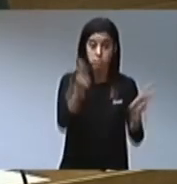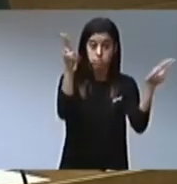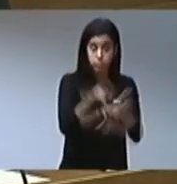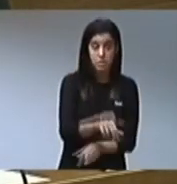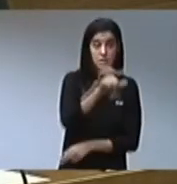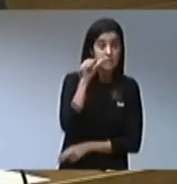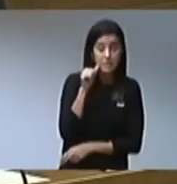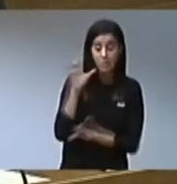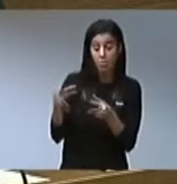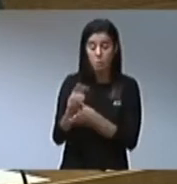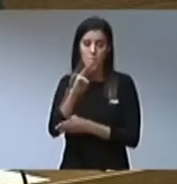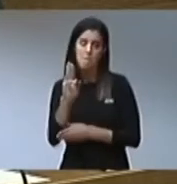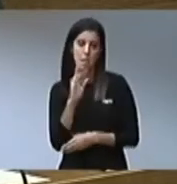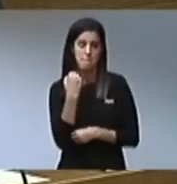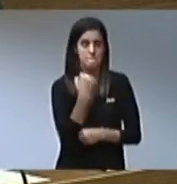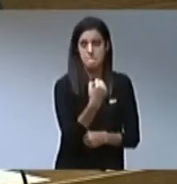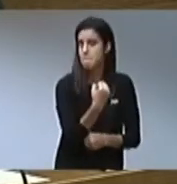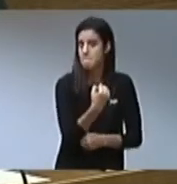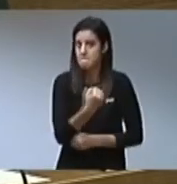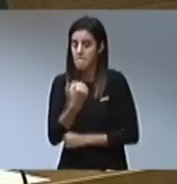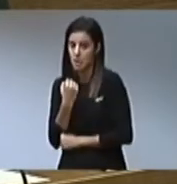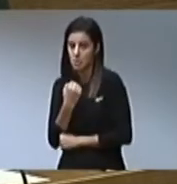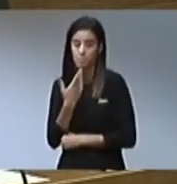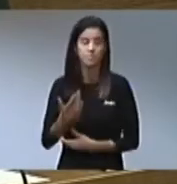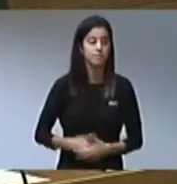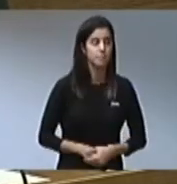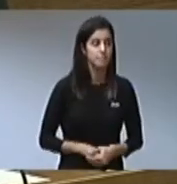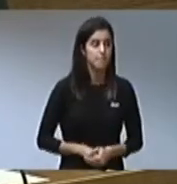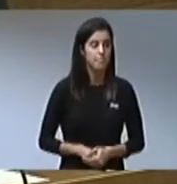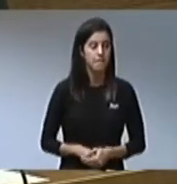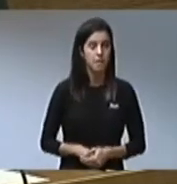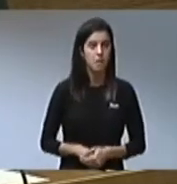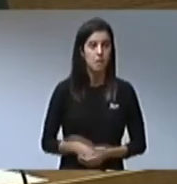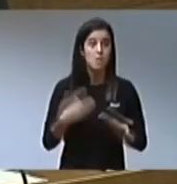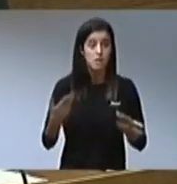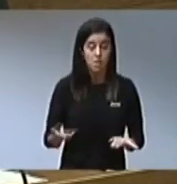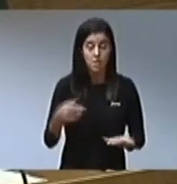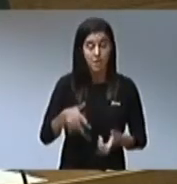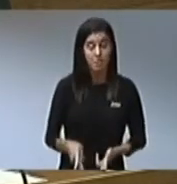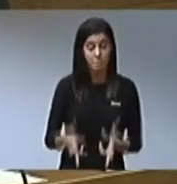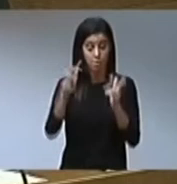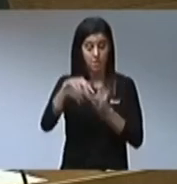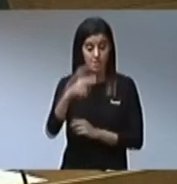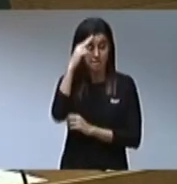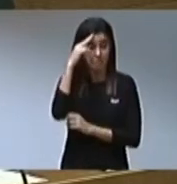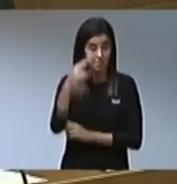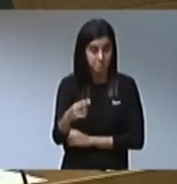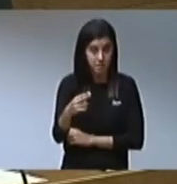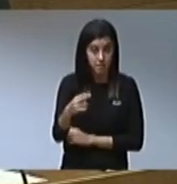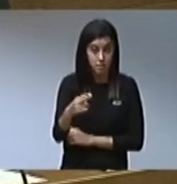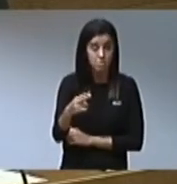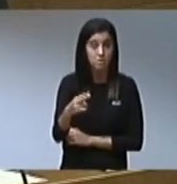res fer ús d'una eina tan seriosa per fer el respecte a aquesta democràcia si